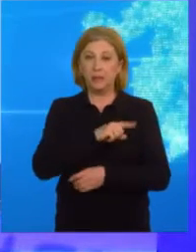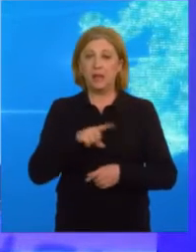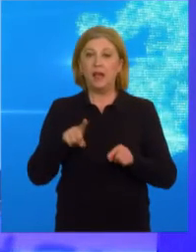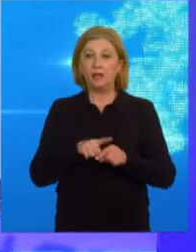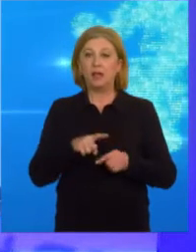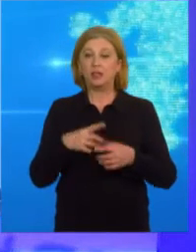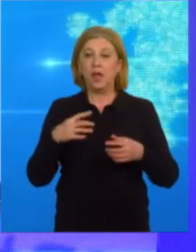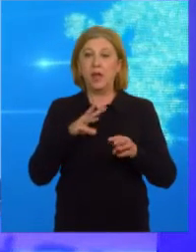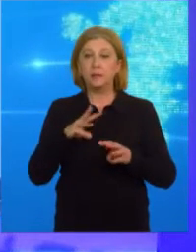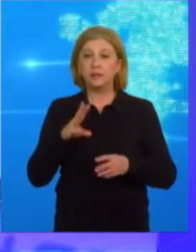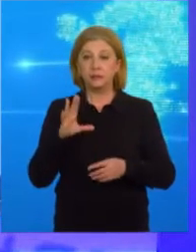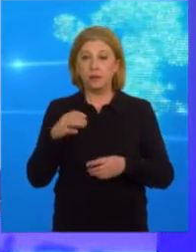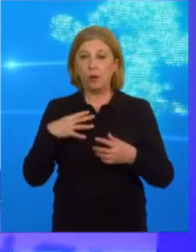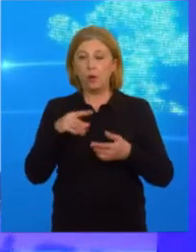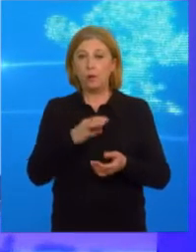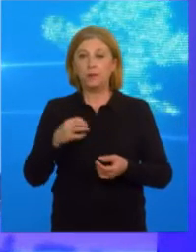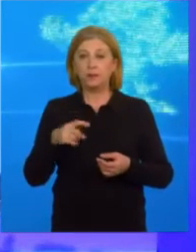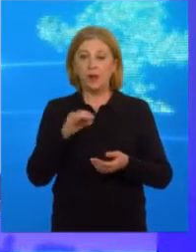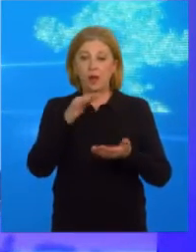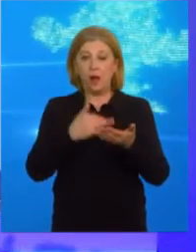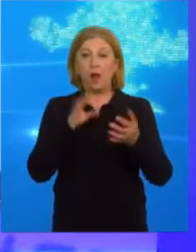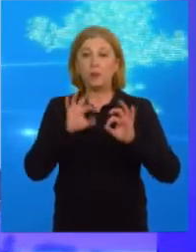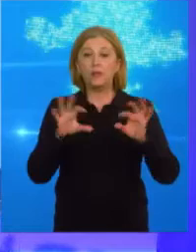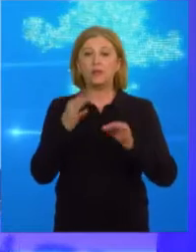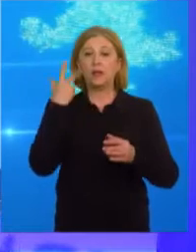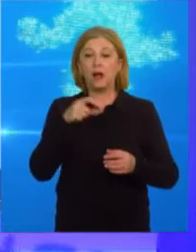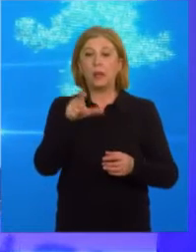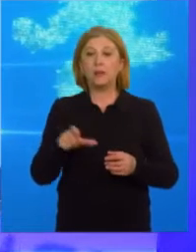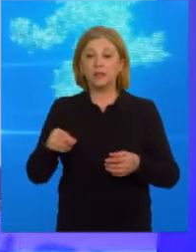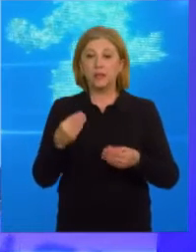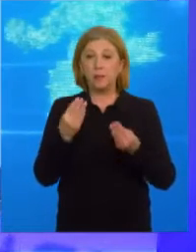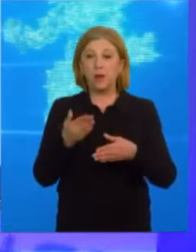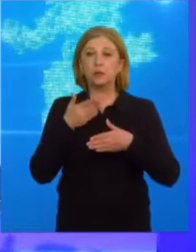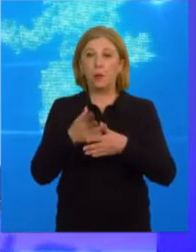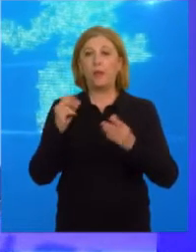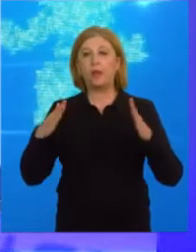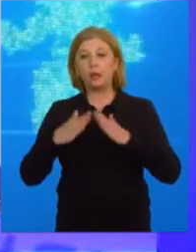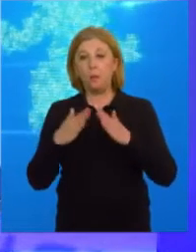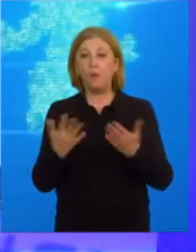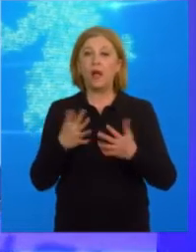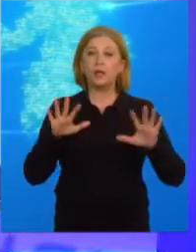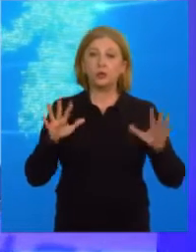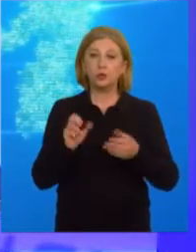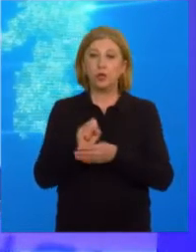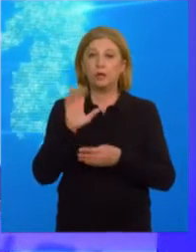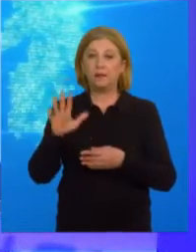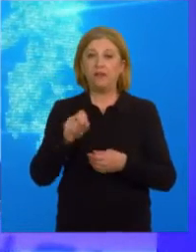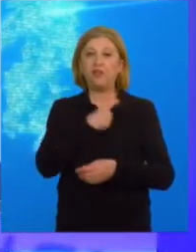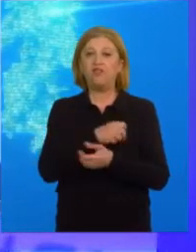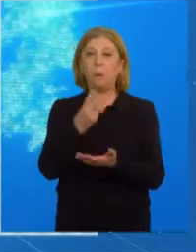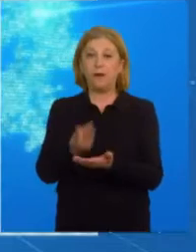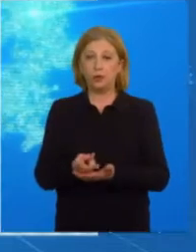области опубликовал алгоритм действий врачей и объяснил, когда пациентам оказывается помощь на дому и в каких случаях их отправляют в больницы.